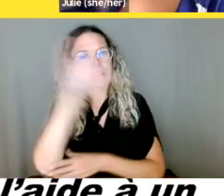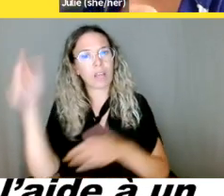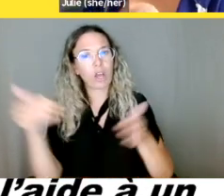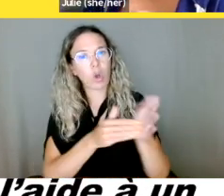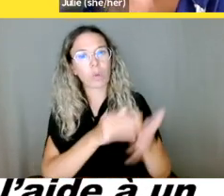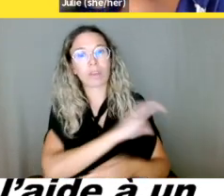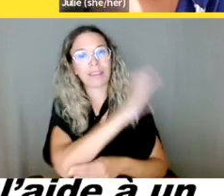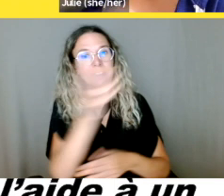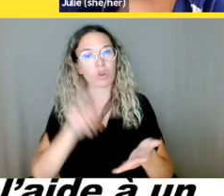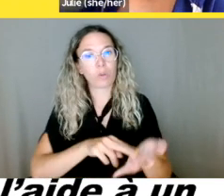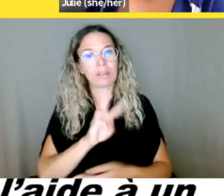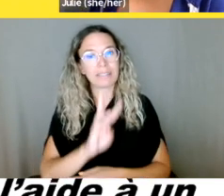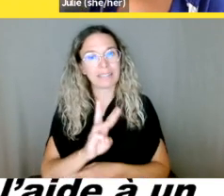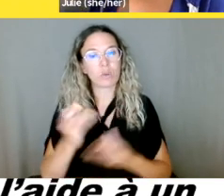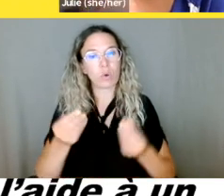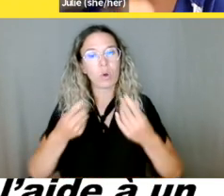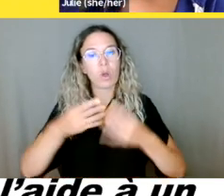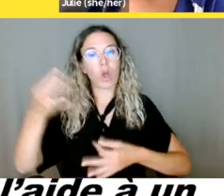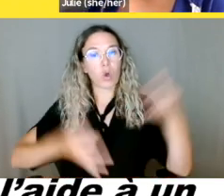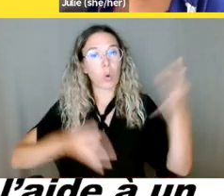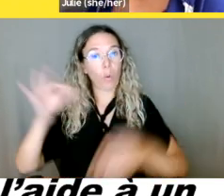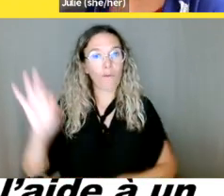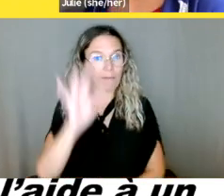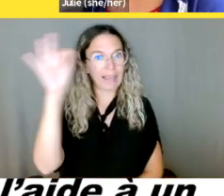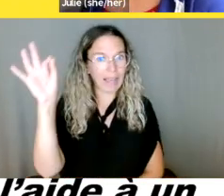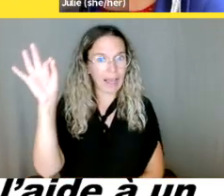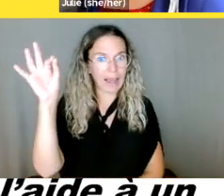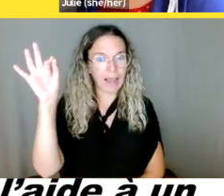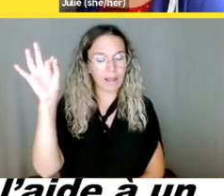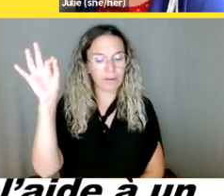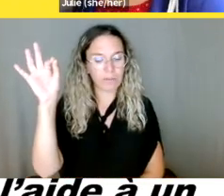La décision a été prise en 2016 mais ça a été publié également en 2017.